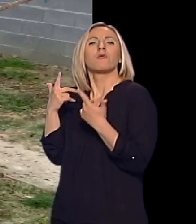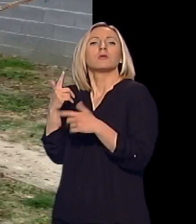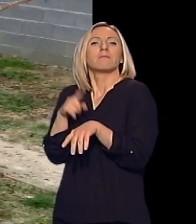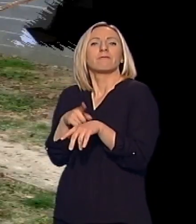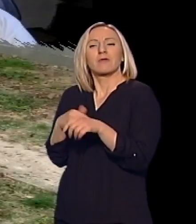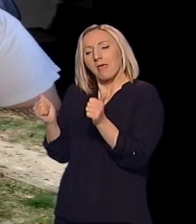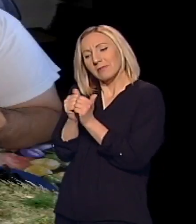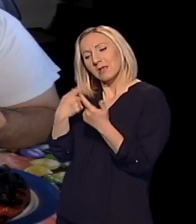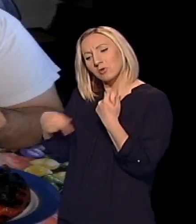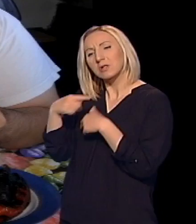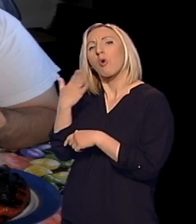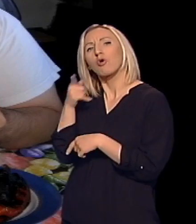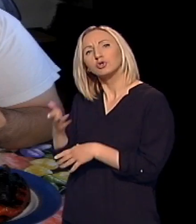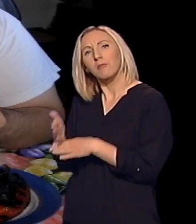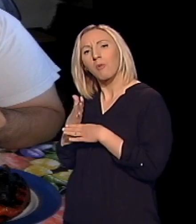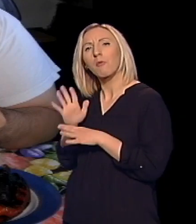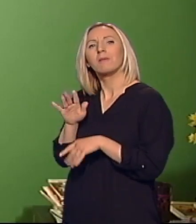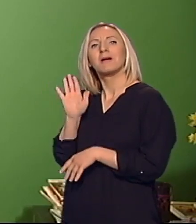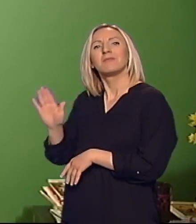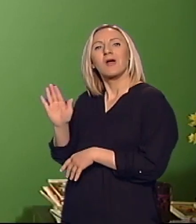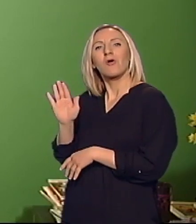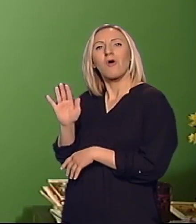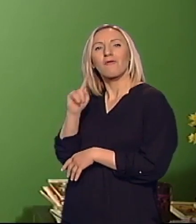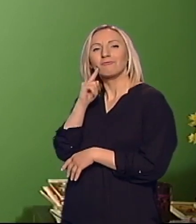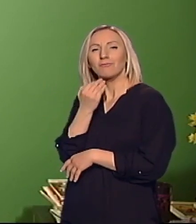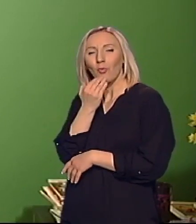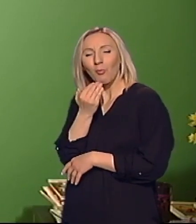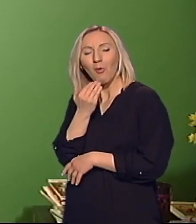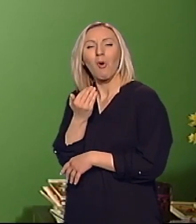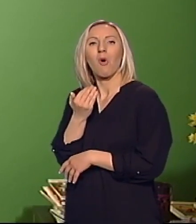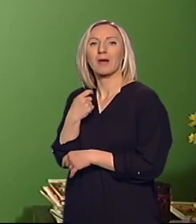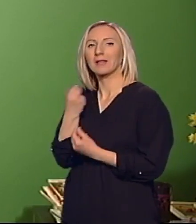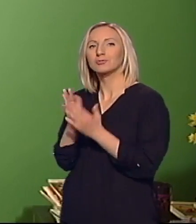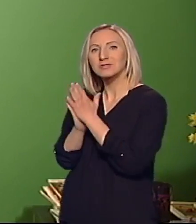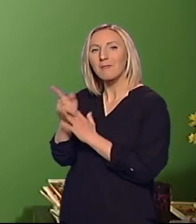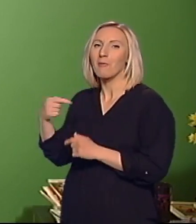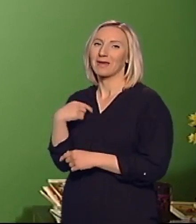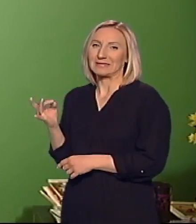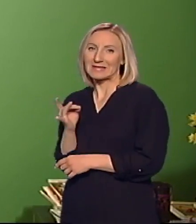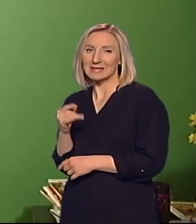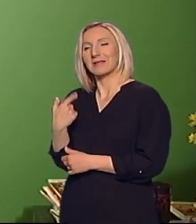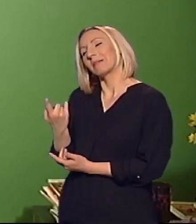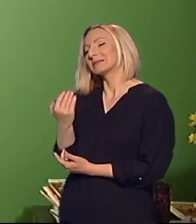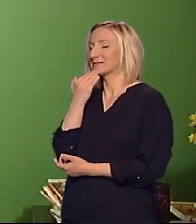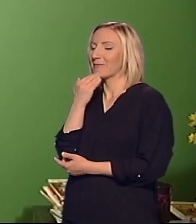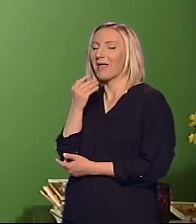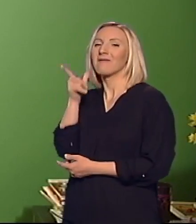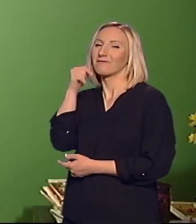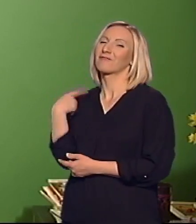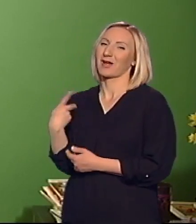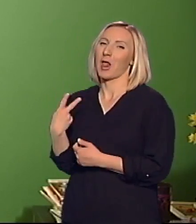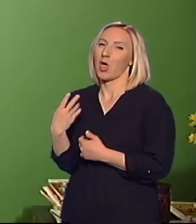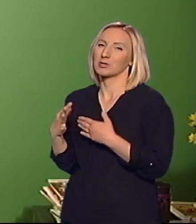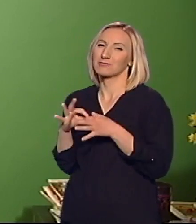da pomogne, kažem opet ima neki svoj smisao za humor, ja nešto kao ga zamolim, on me onda nešto kao zezne, pa se nasme, pa tako, mislim vrlo smo bliski,